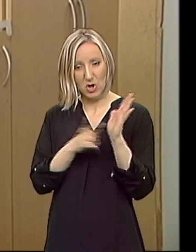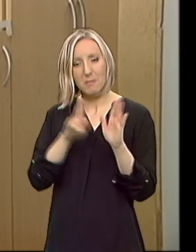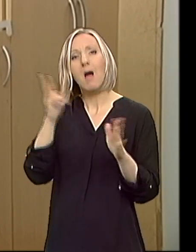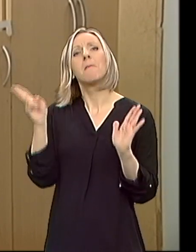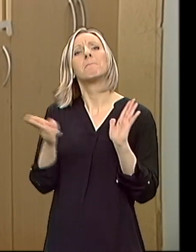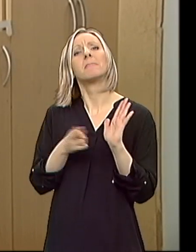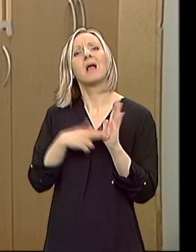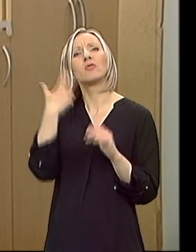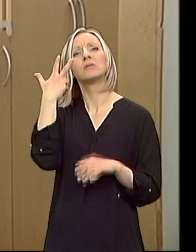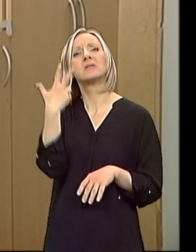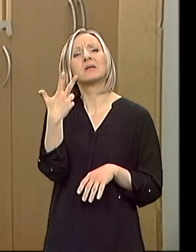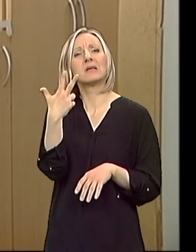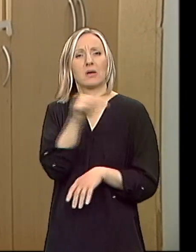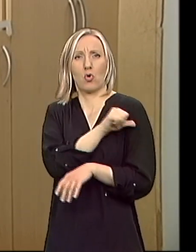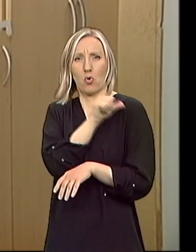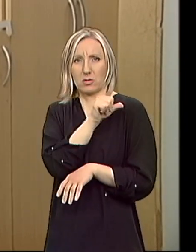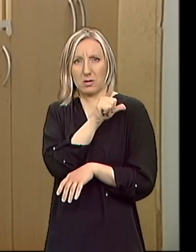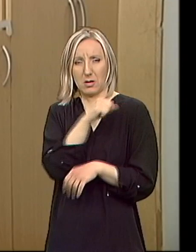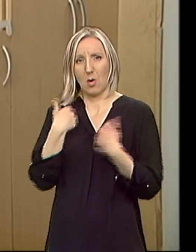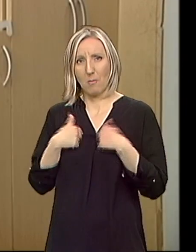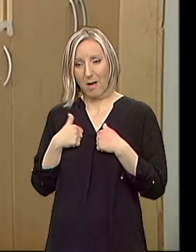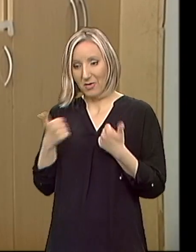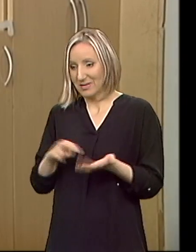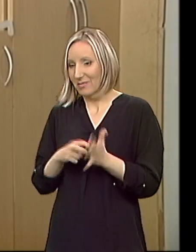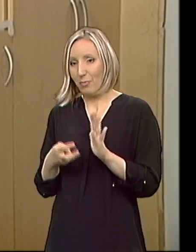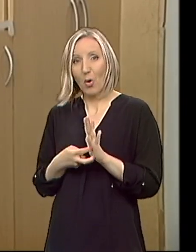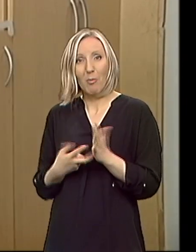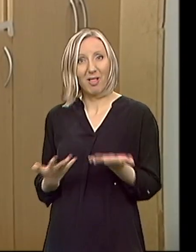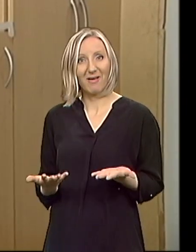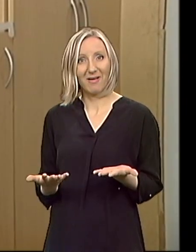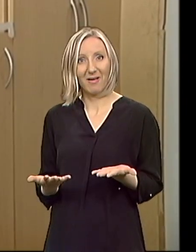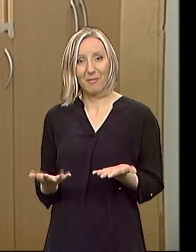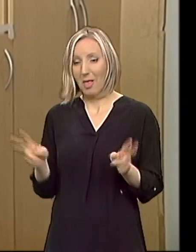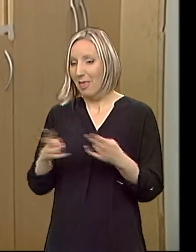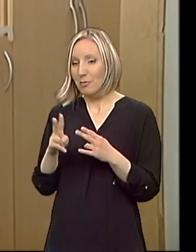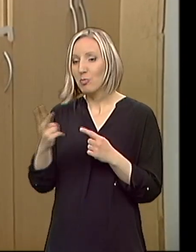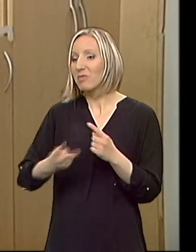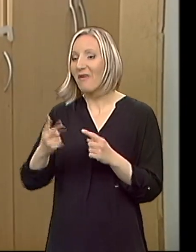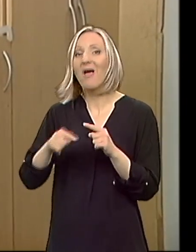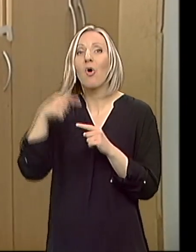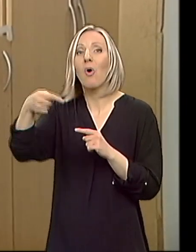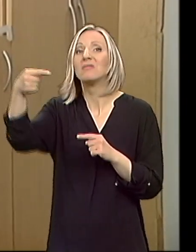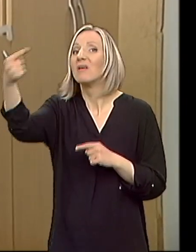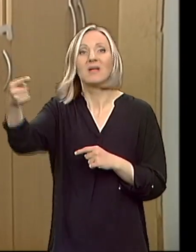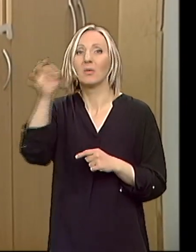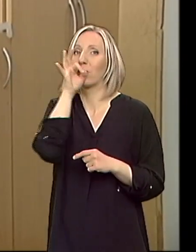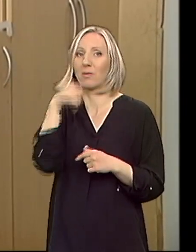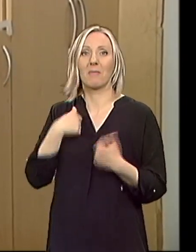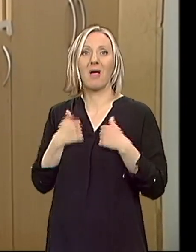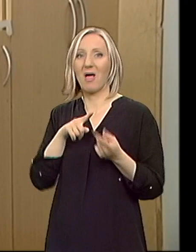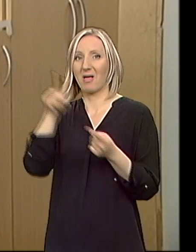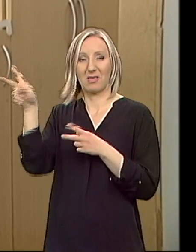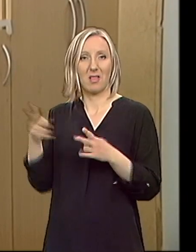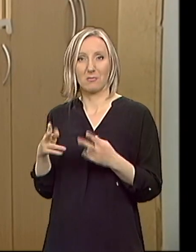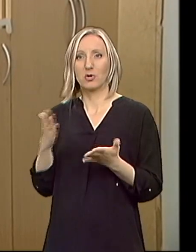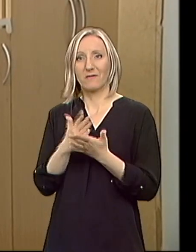godine divni u banju. E sad smo mi u sljedećem, mi smo sad u problemu, jer ne možemo u naredne dve godine otići, sad je već prošlo